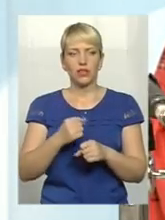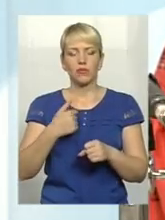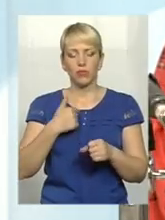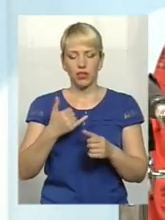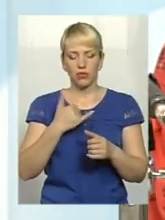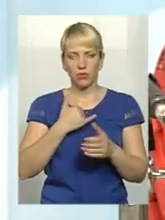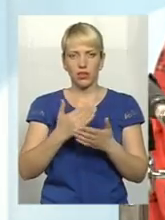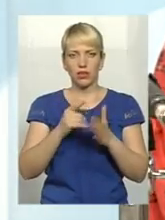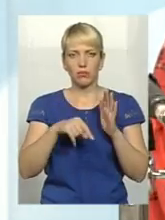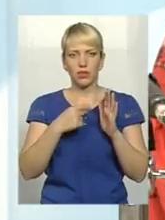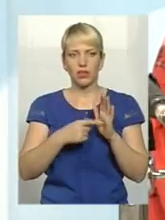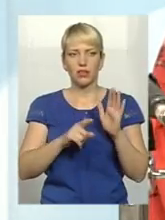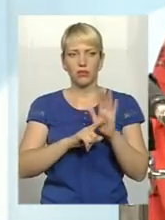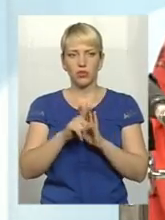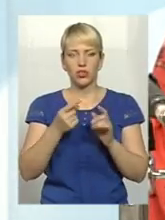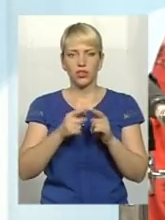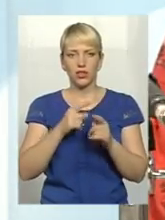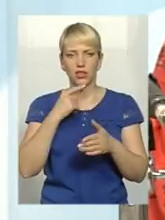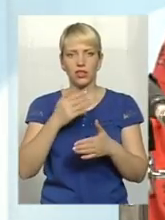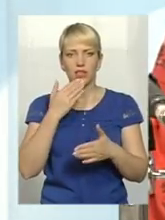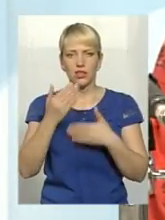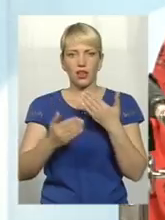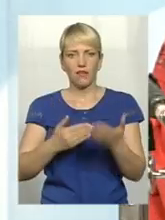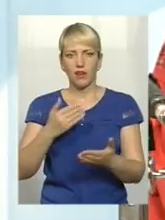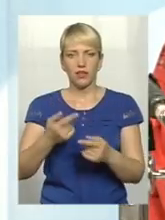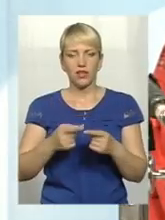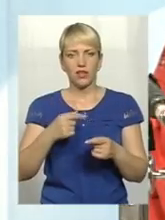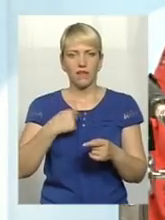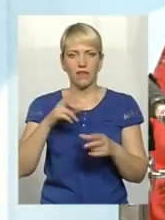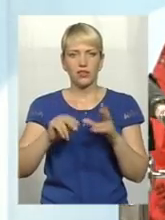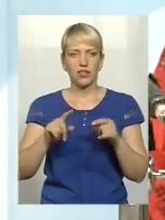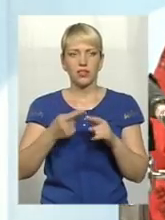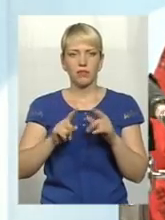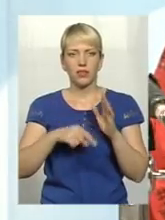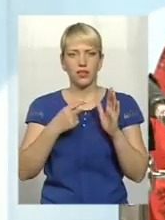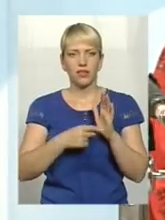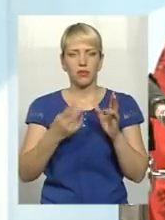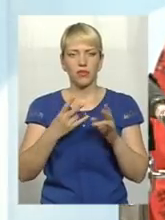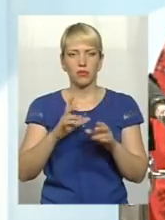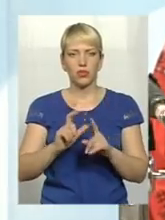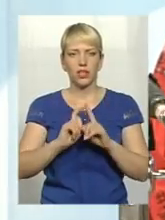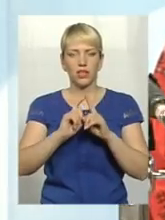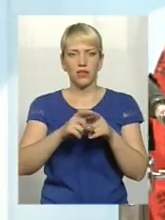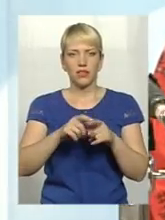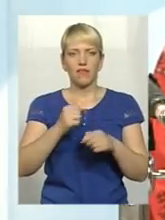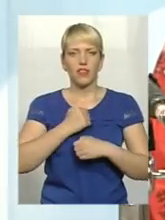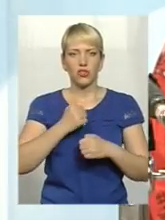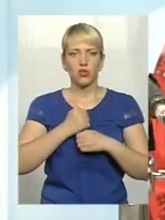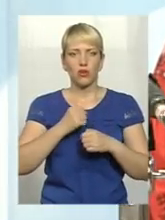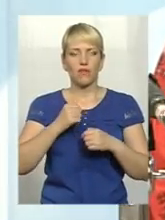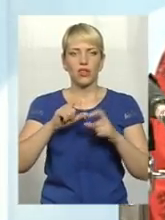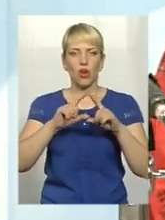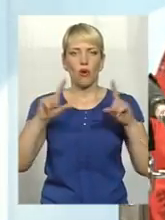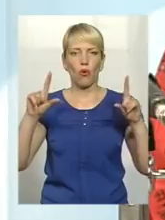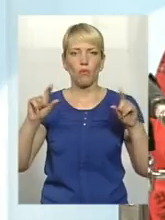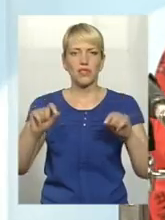питання і почати їх задавати. Я вважала, що ці питання було слушно почати задавати військовому комісаріаті. Я б закликала